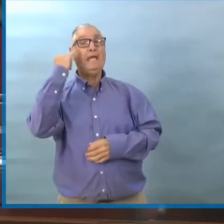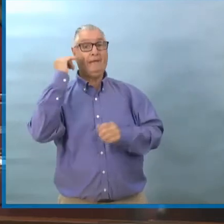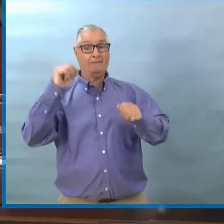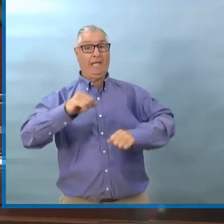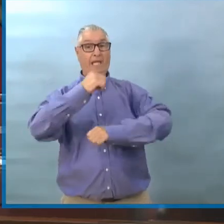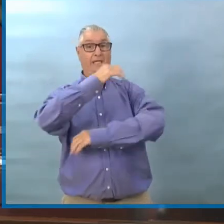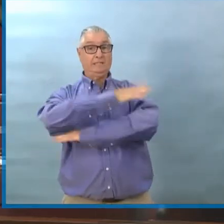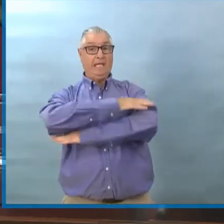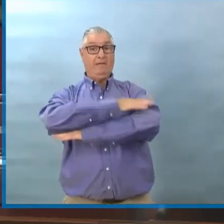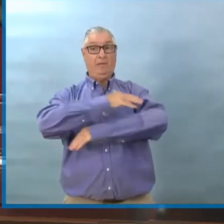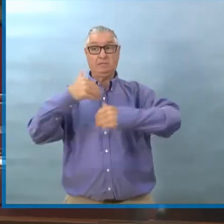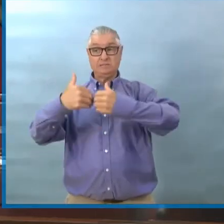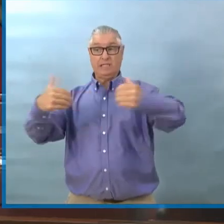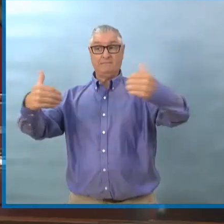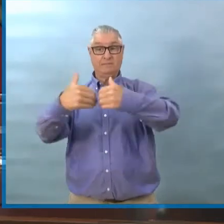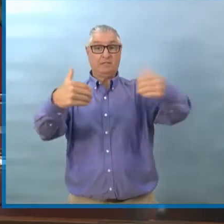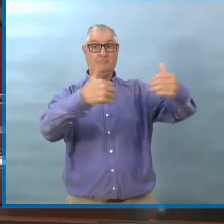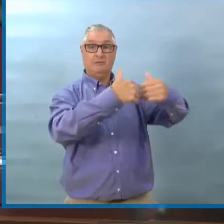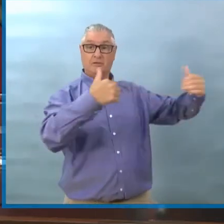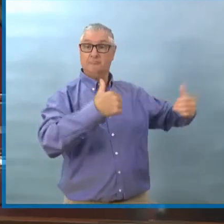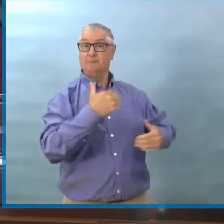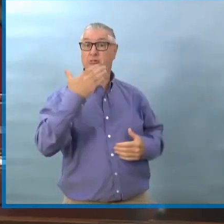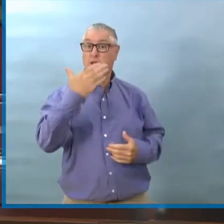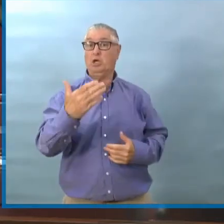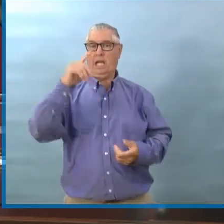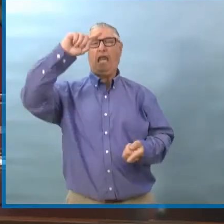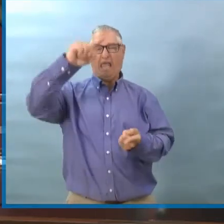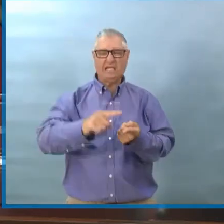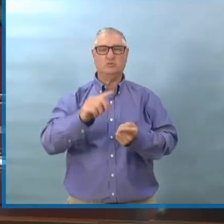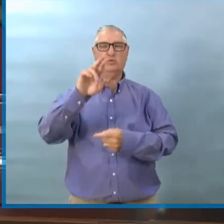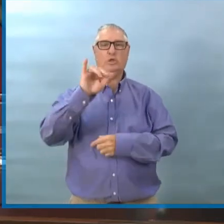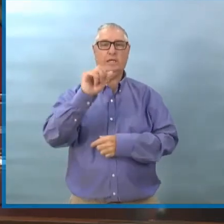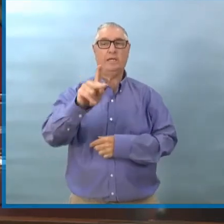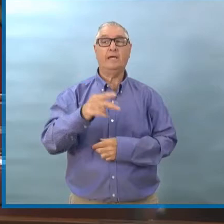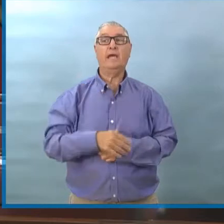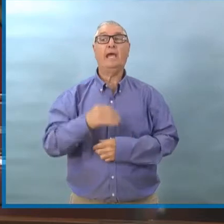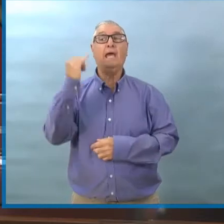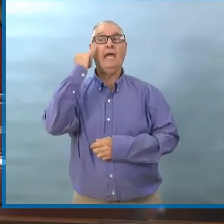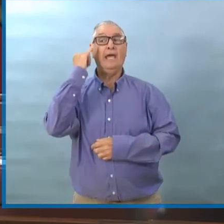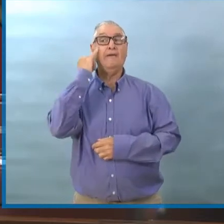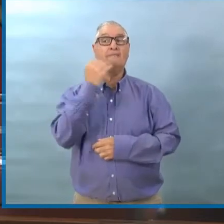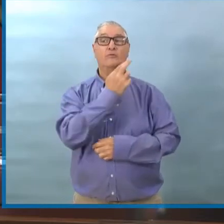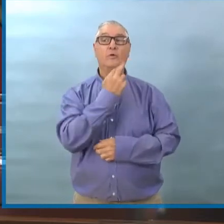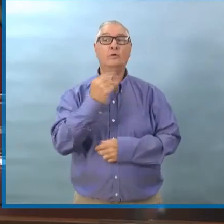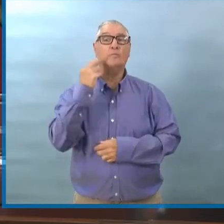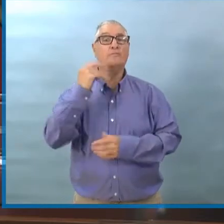on a entendu que 75% d'occupation, ça ne suffisait pas. Donc, quand